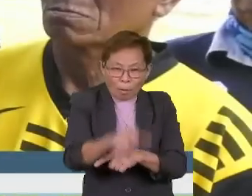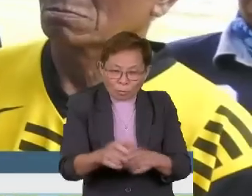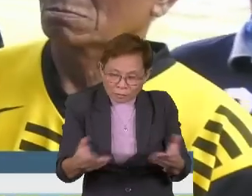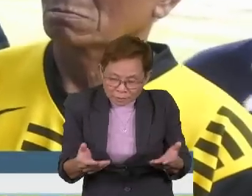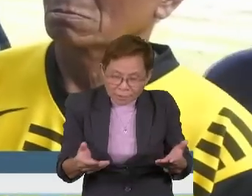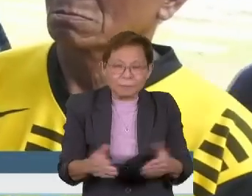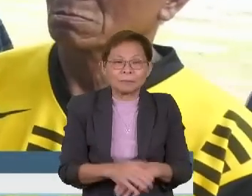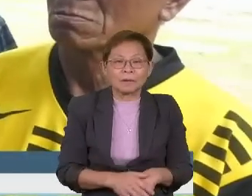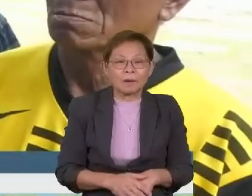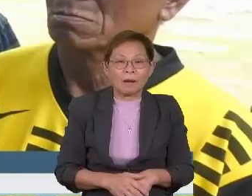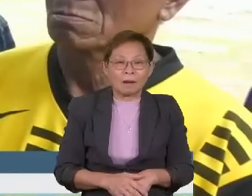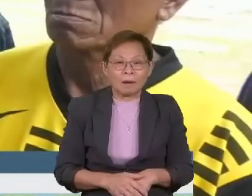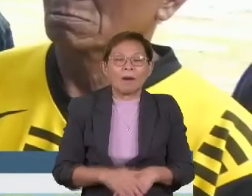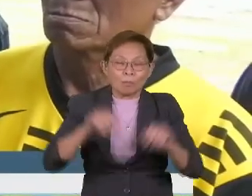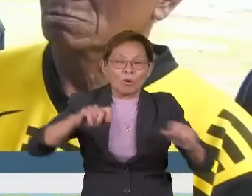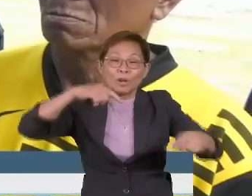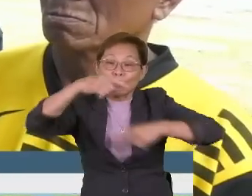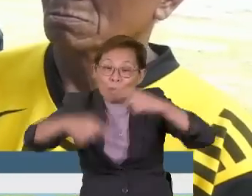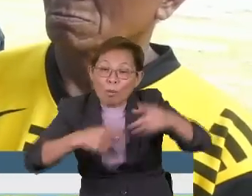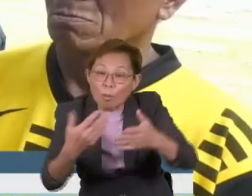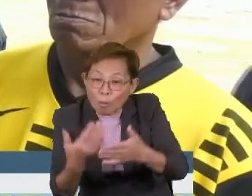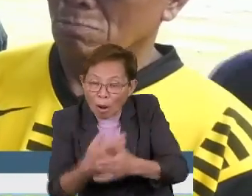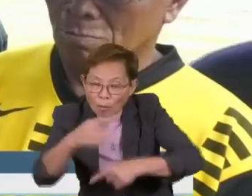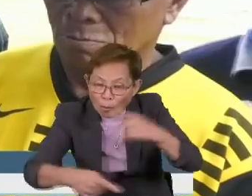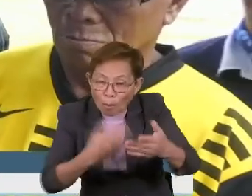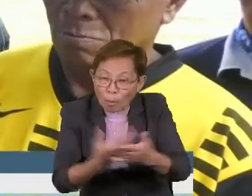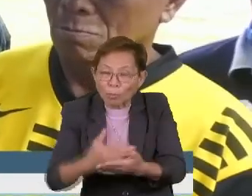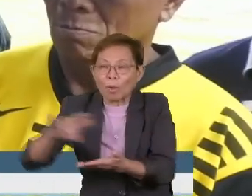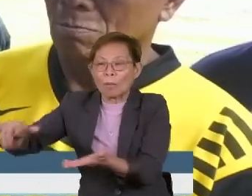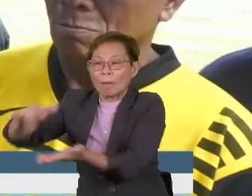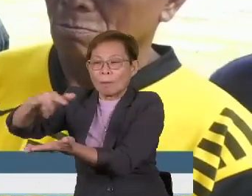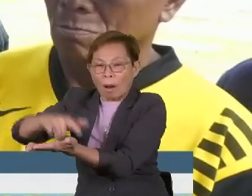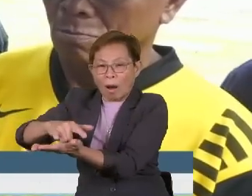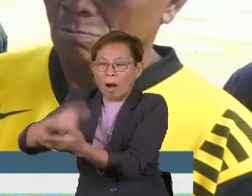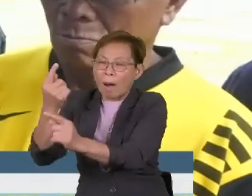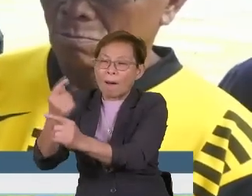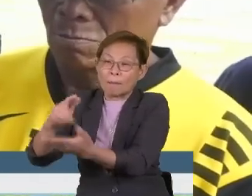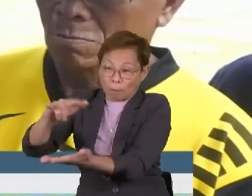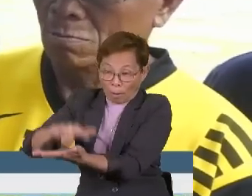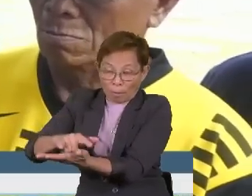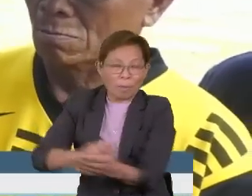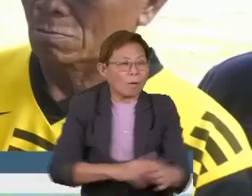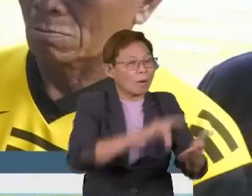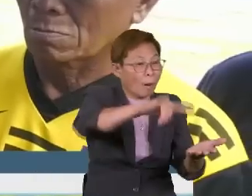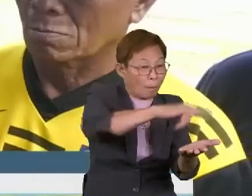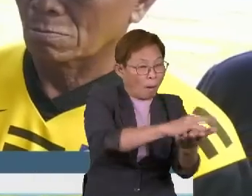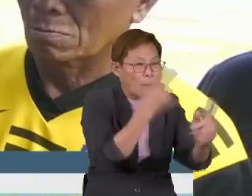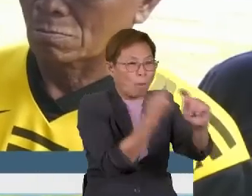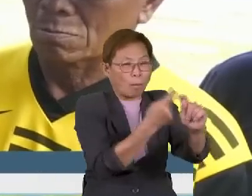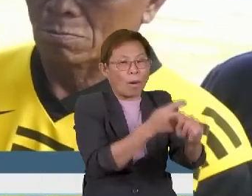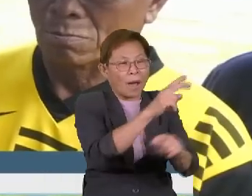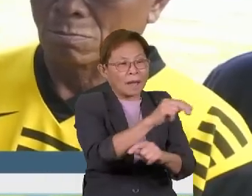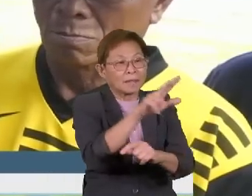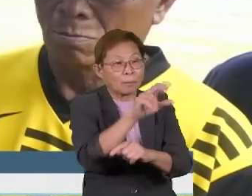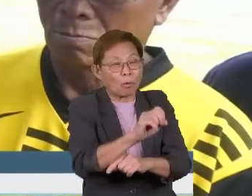membuat perubahan baru. Apabila lapangan terbang dibina di kawasan N30 Bungawan